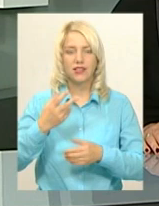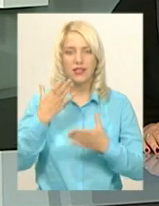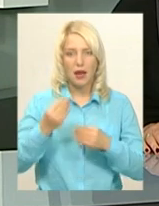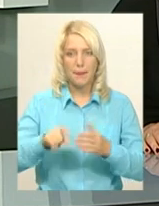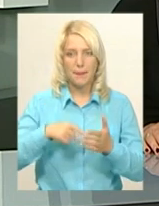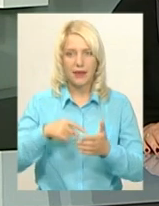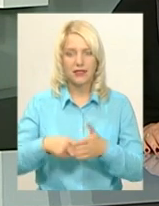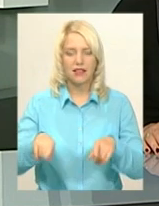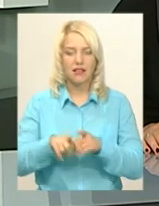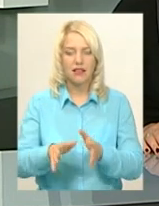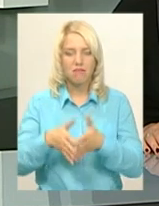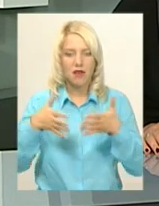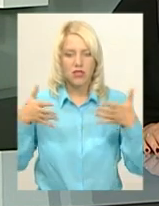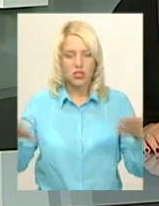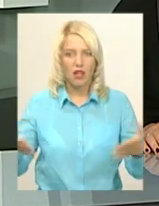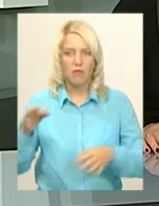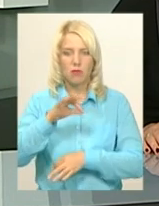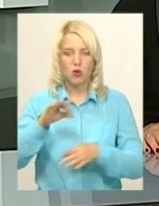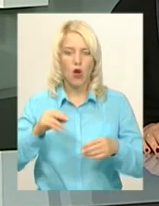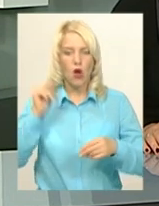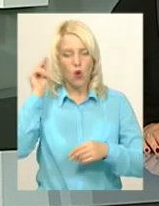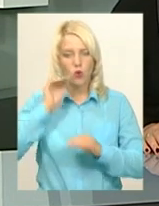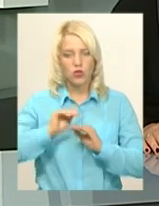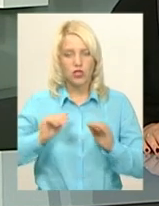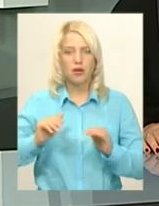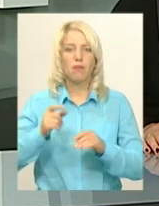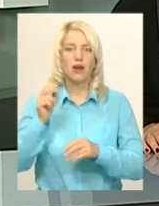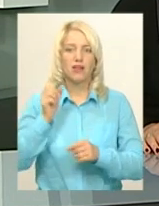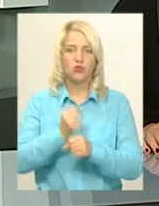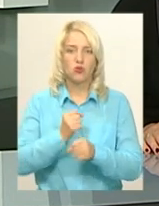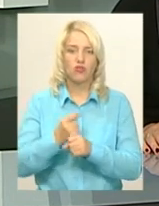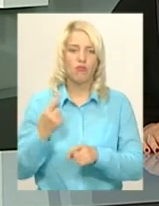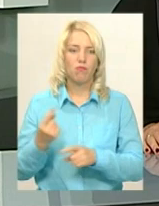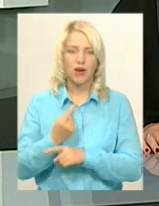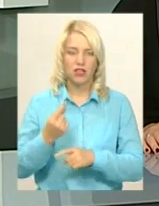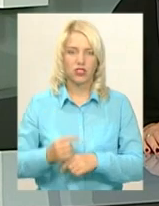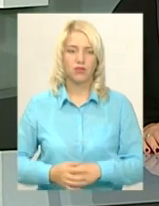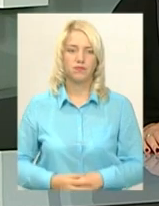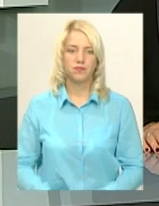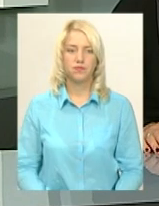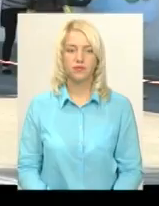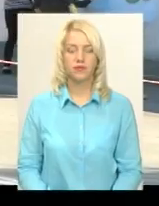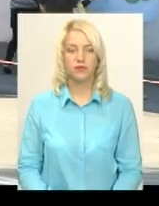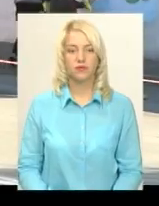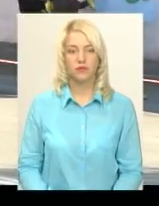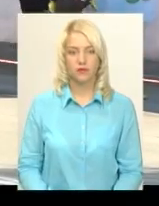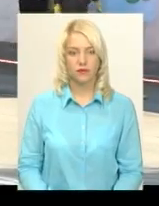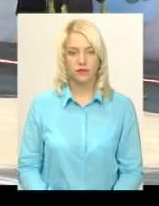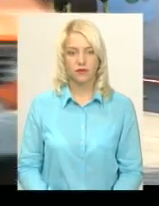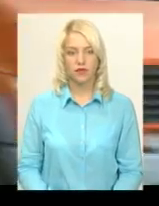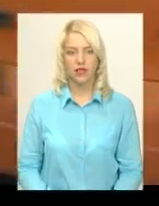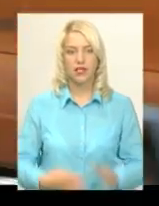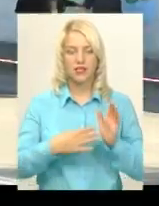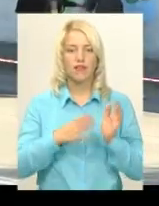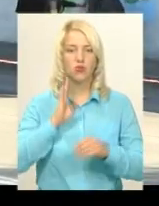учні працюють вперше, каже майстер виробничого навчання Любов Шаля. Як виглядатиме новий мурал, знає Ірина Аріон. З